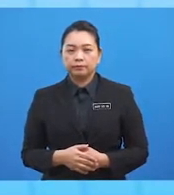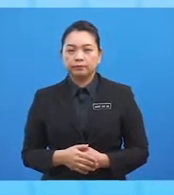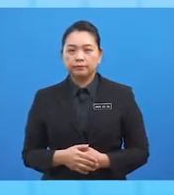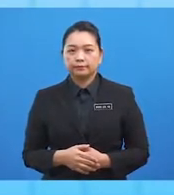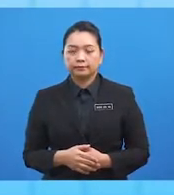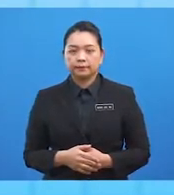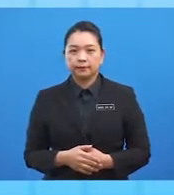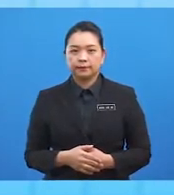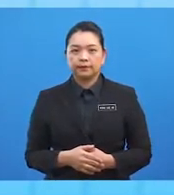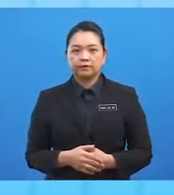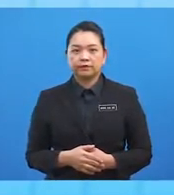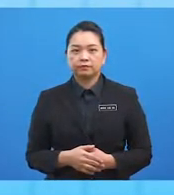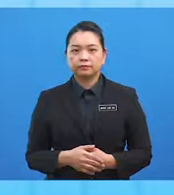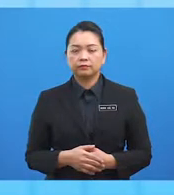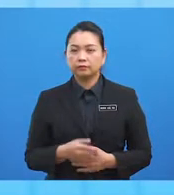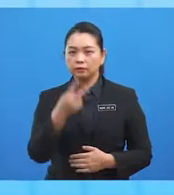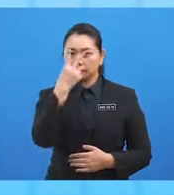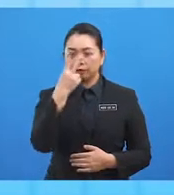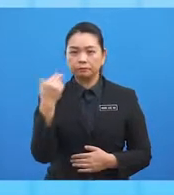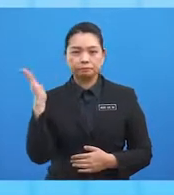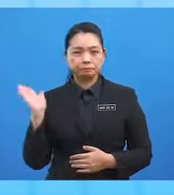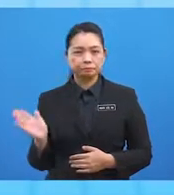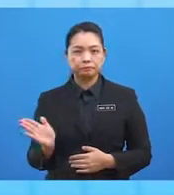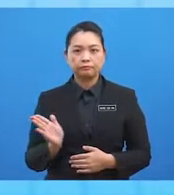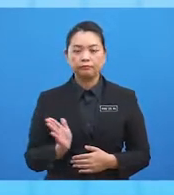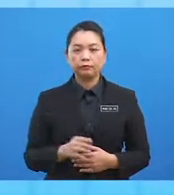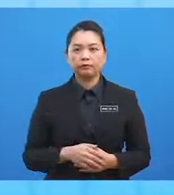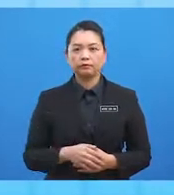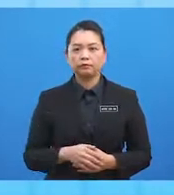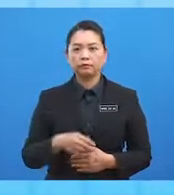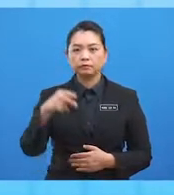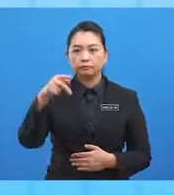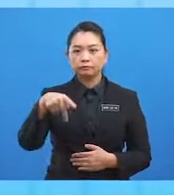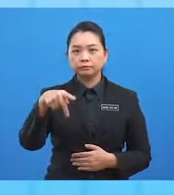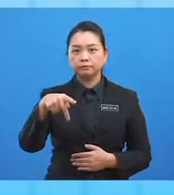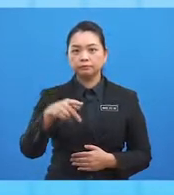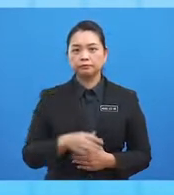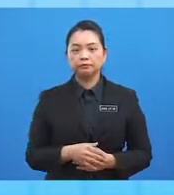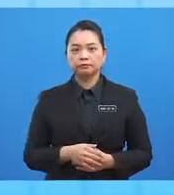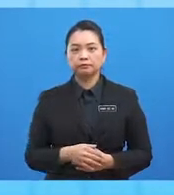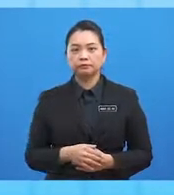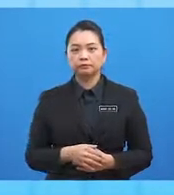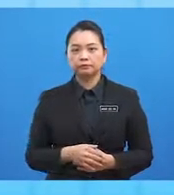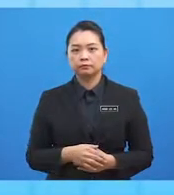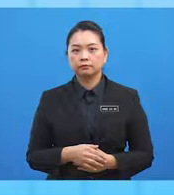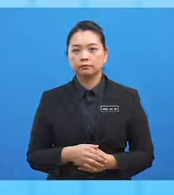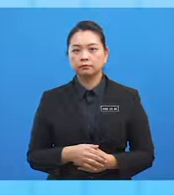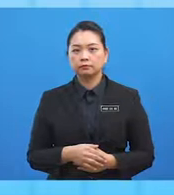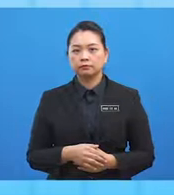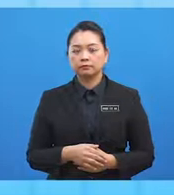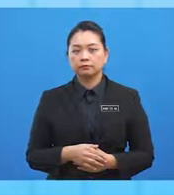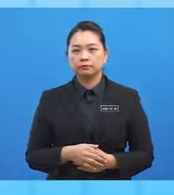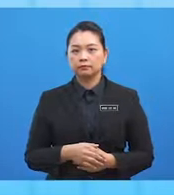Bagi soalan A, kedudukan P ialah berada di utara garisan khatul istiwa dan